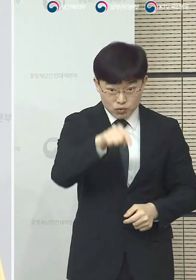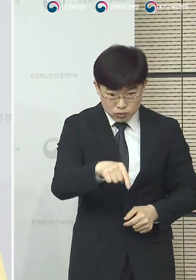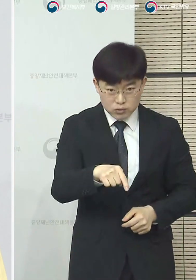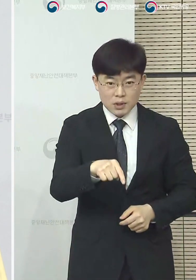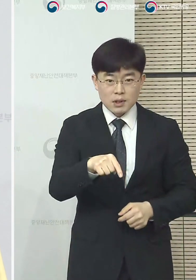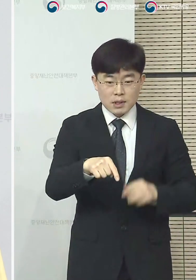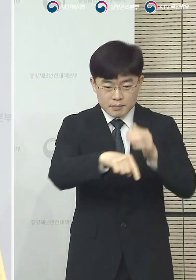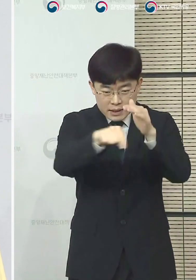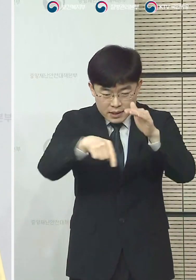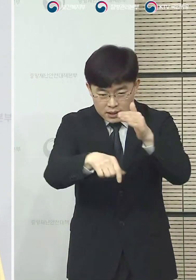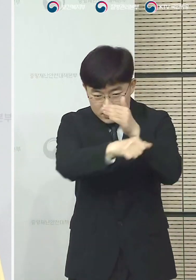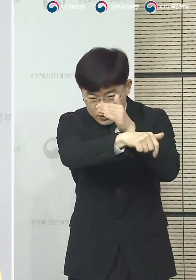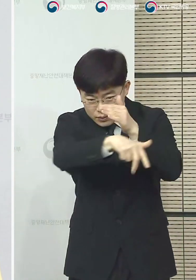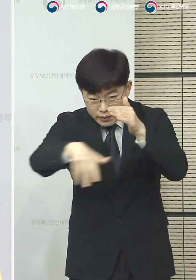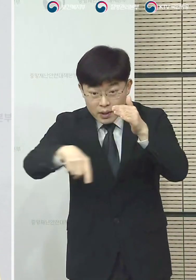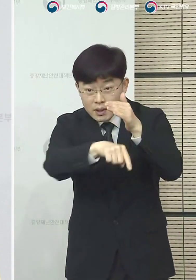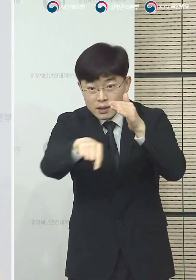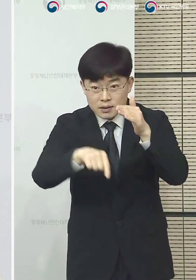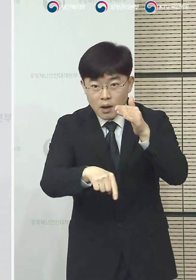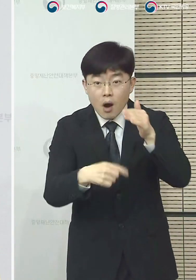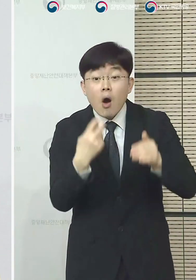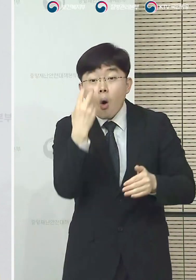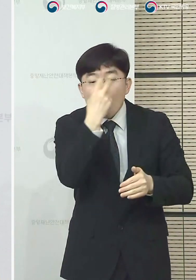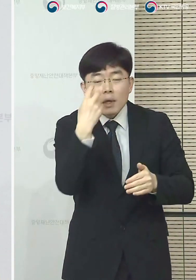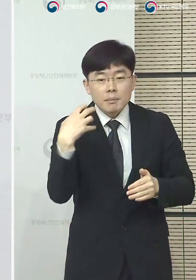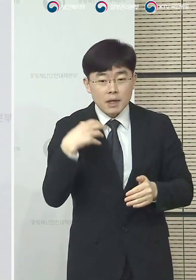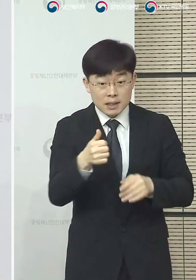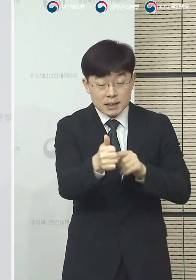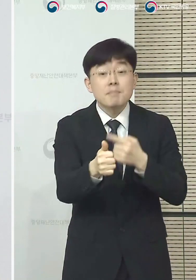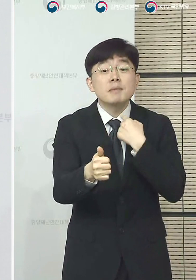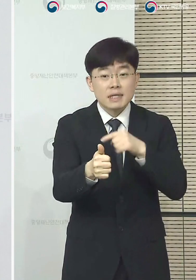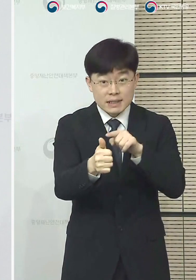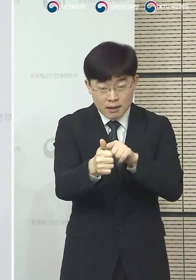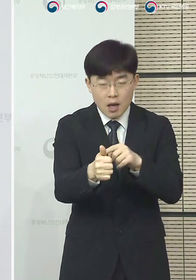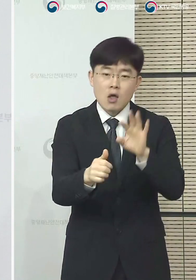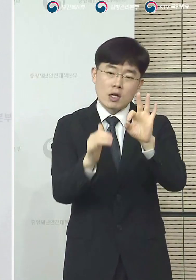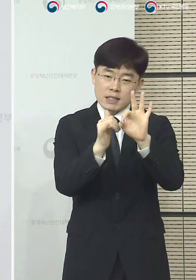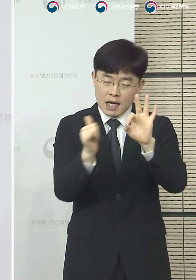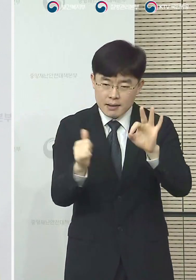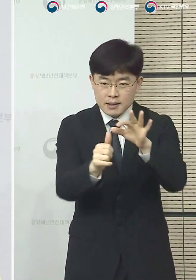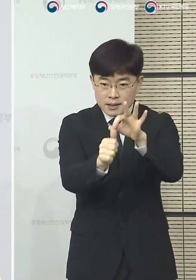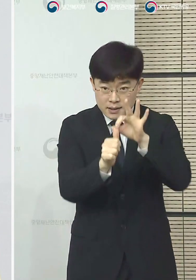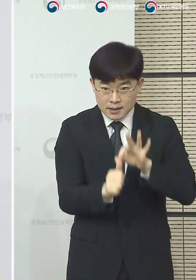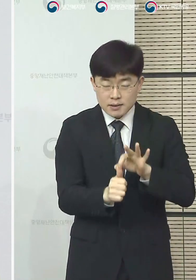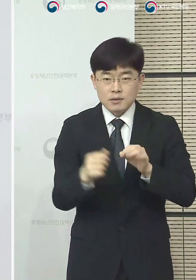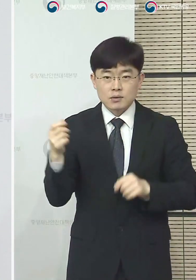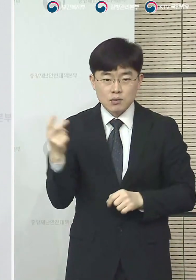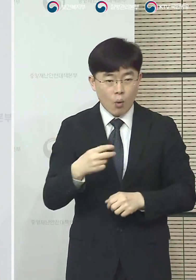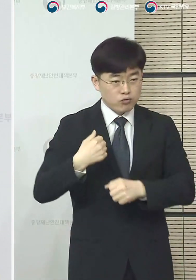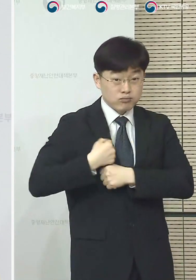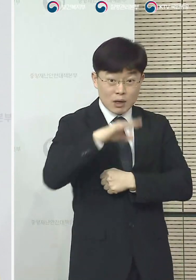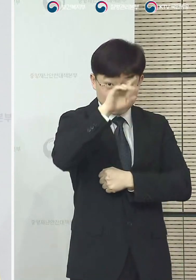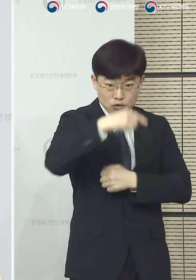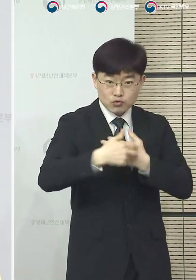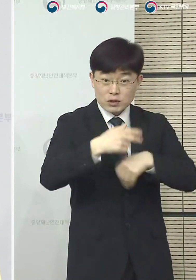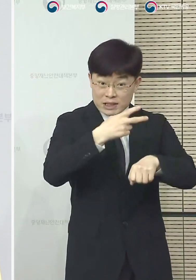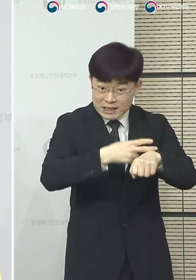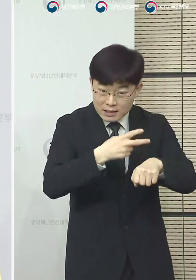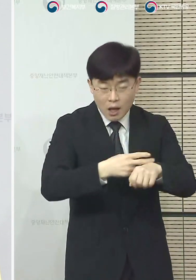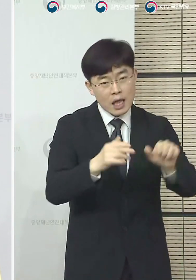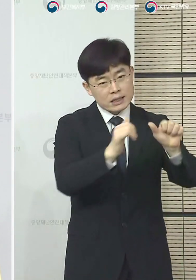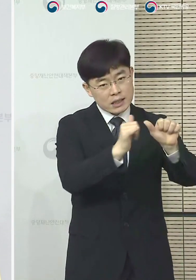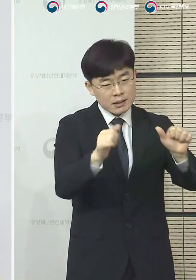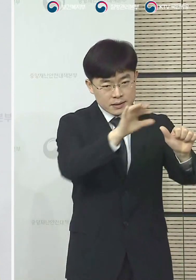여러 소속기관의 직원 중에 검역소에 근무한 경험이 있었던 직원들 한 10명 정도 그리고 국방부로부터 군의 간